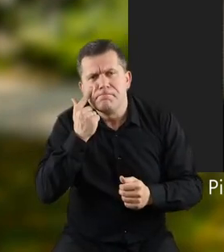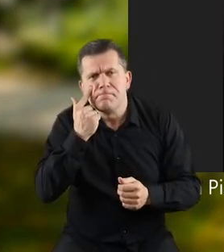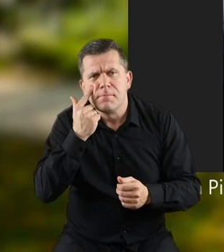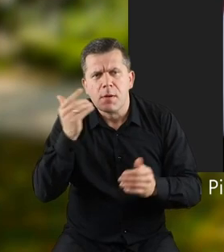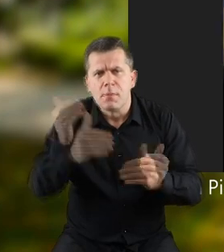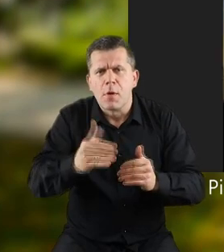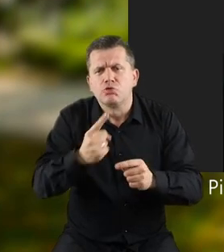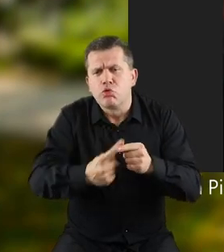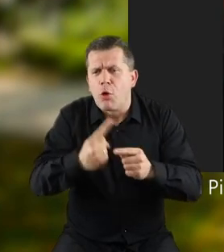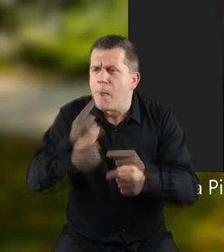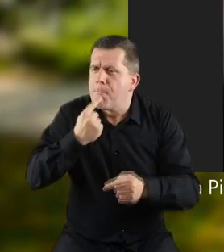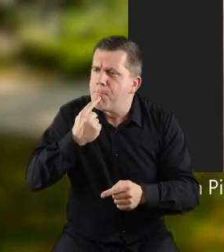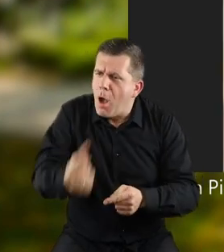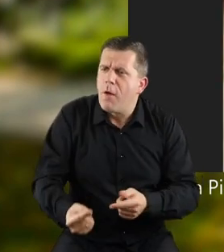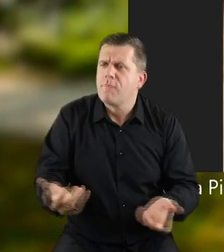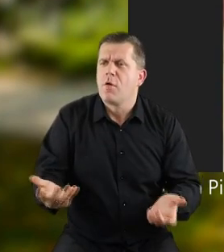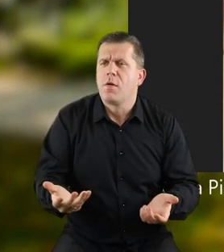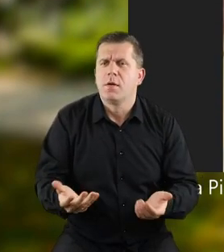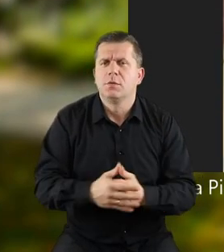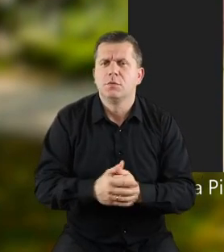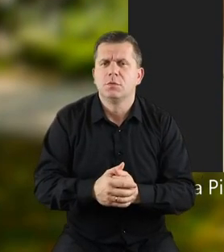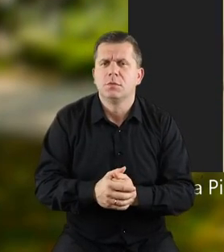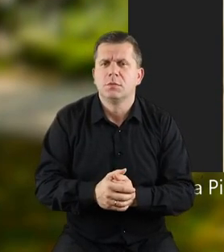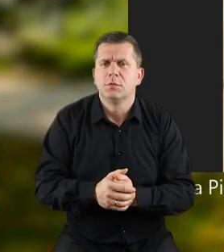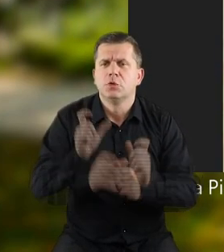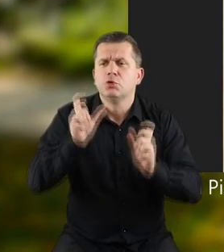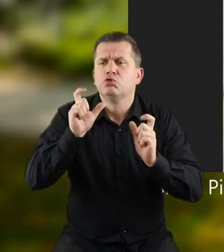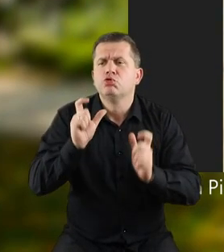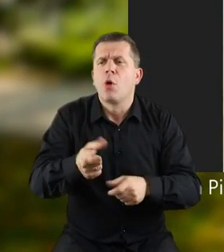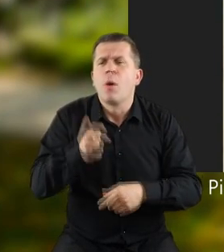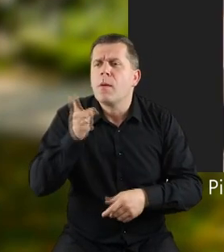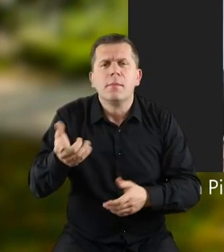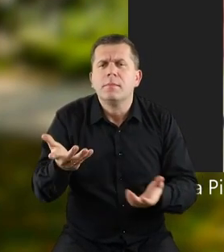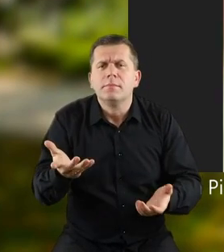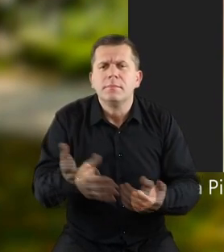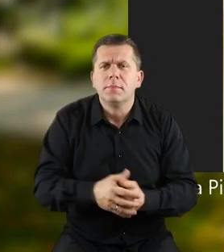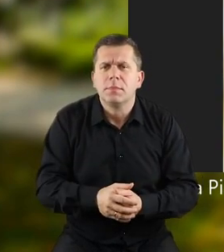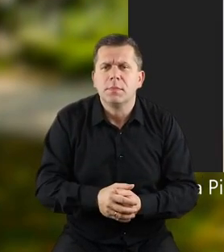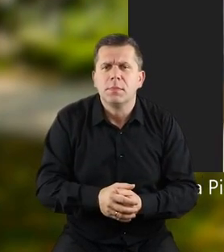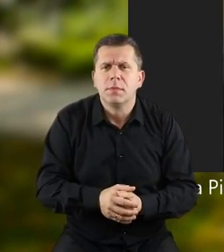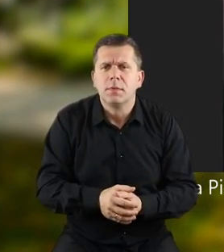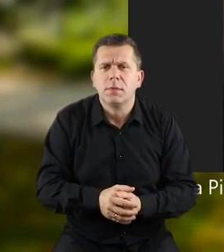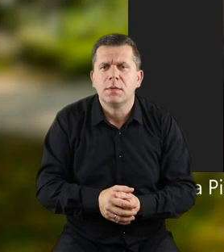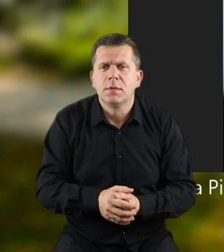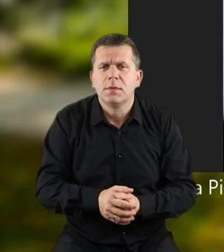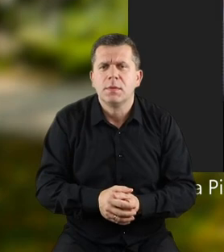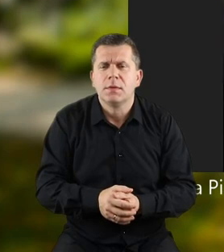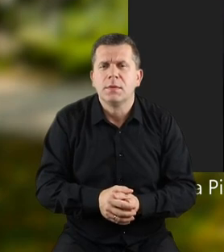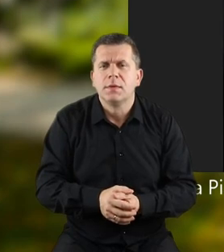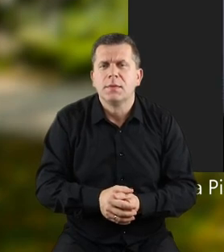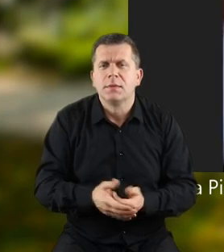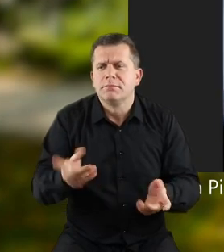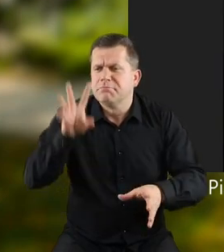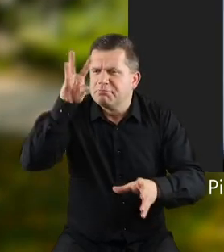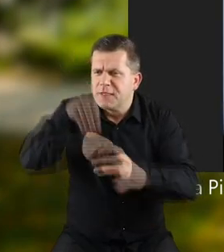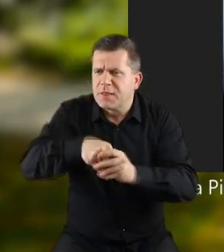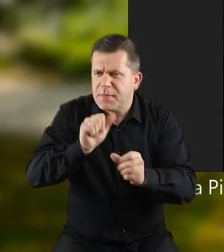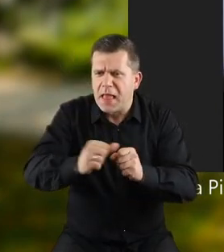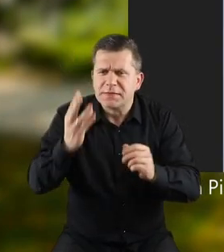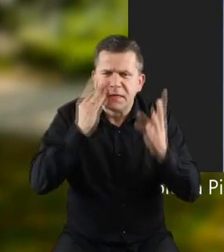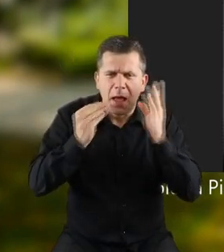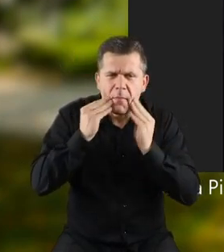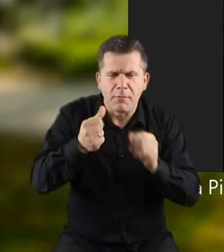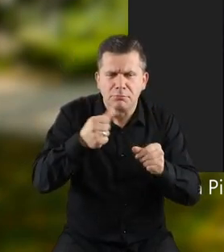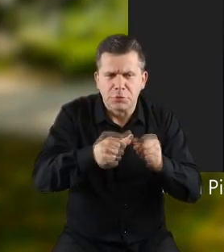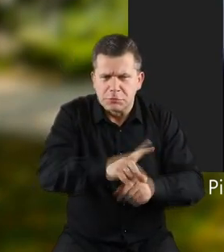może podpowiedź? Są tam zabawki. Są tam zabawki w